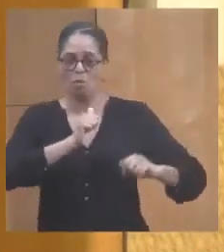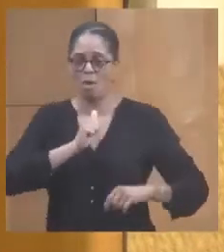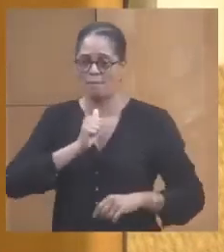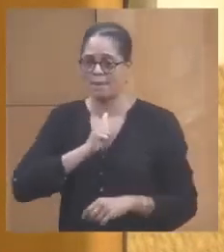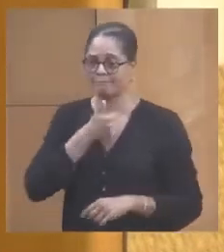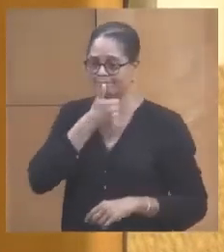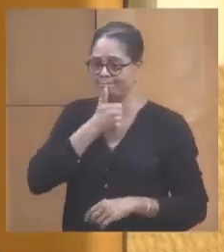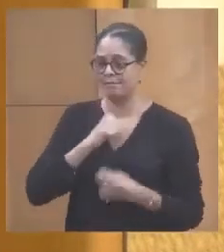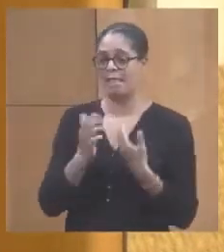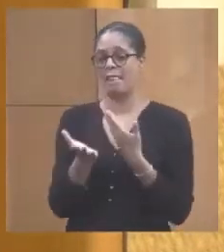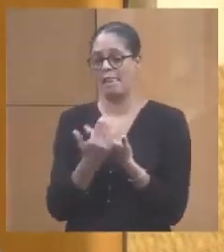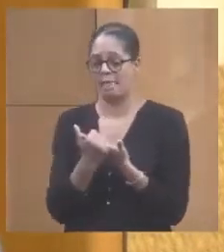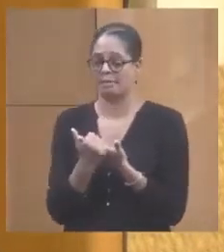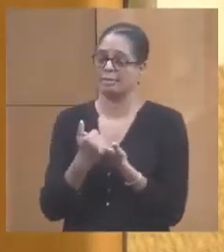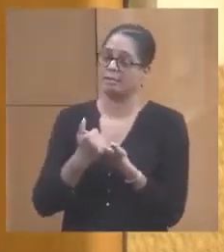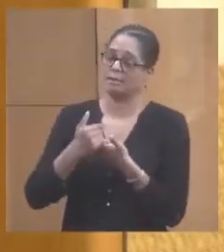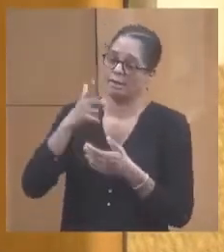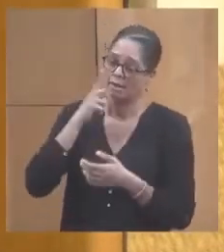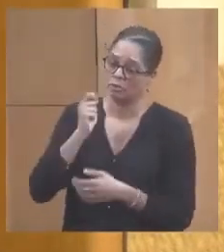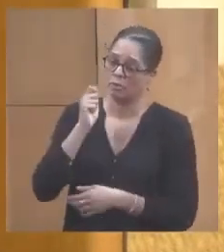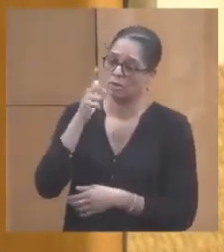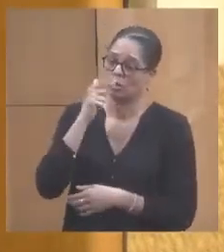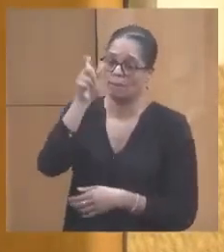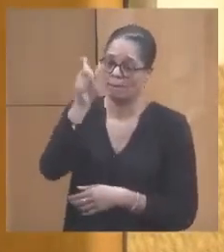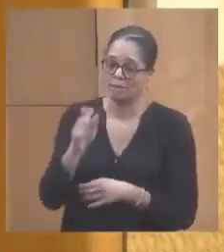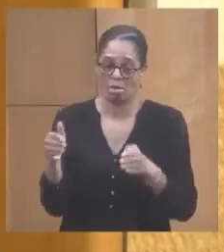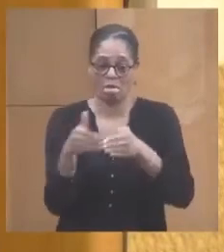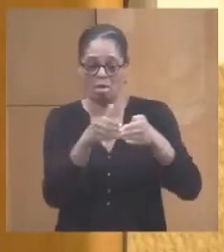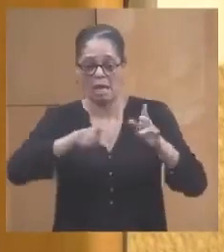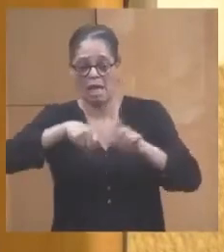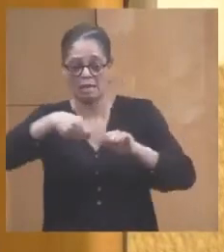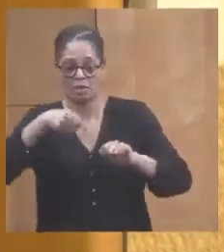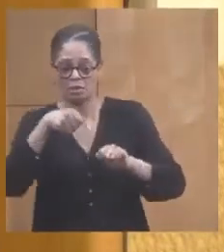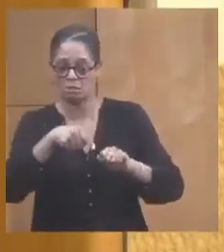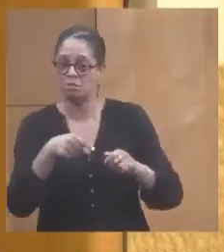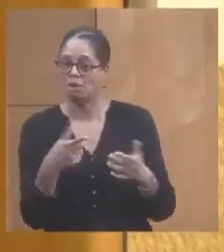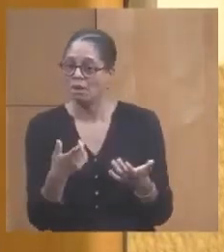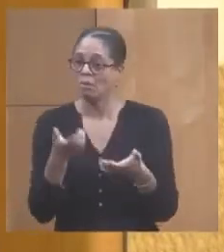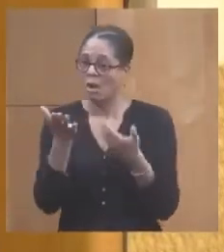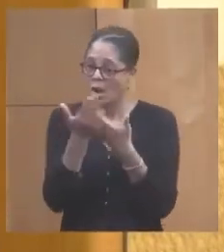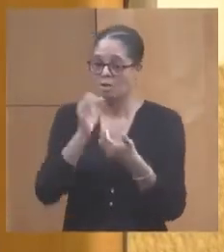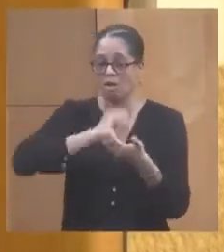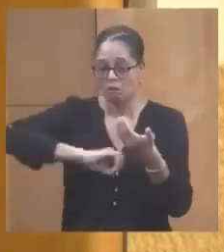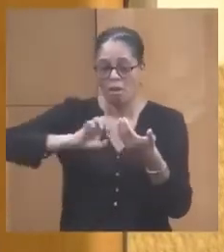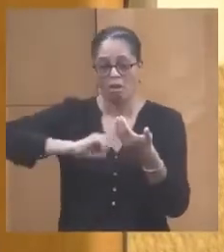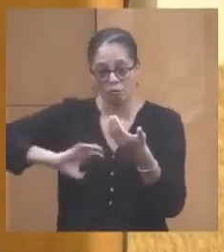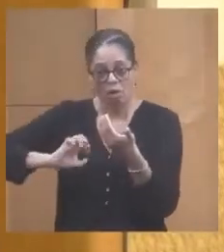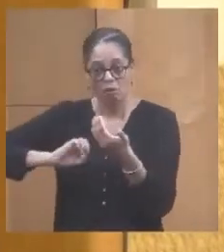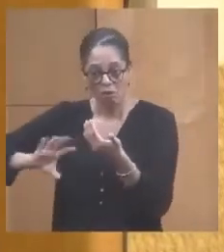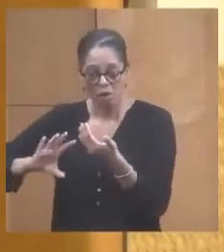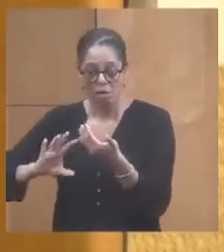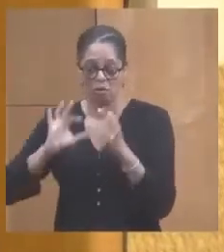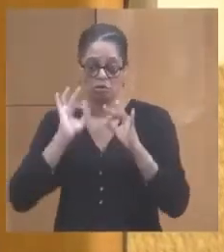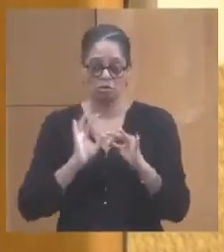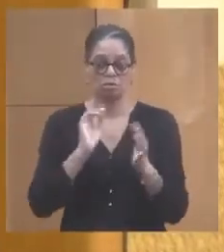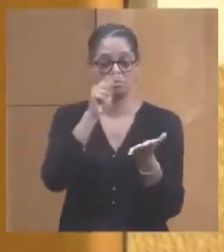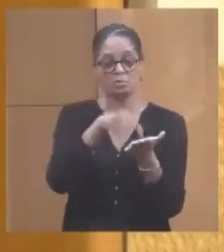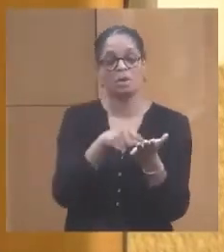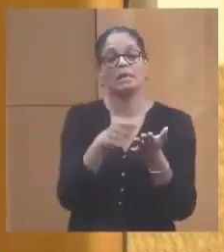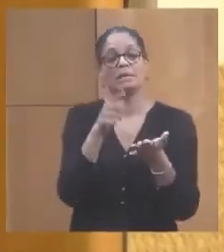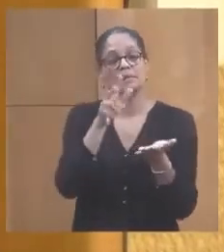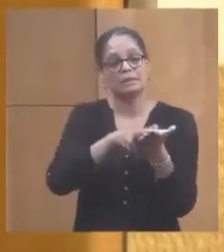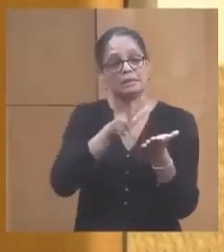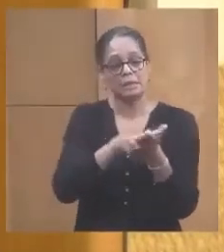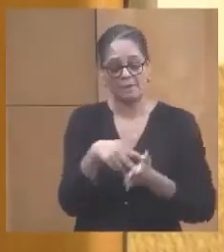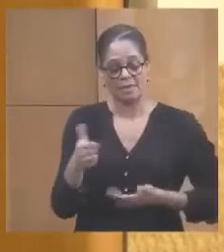de semousse de rappel aux contrevenants et à Trinité évidemment les services de la CTM